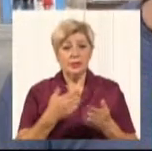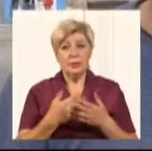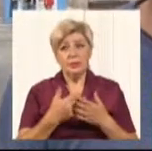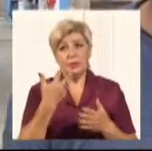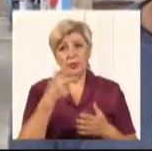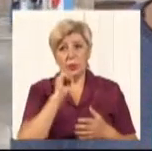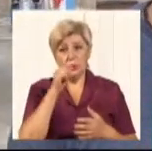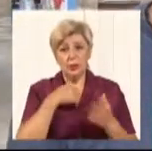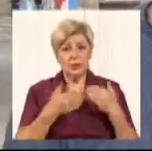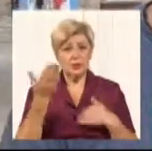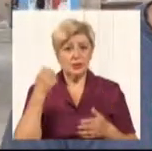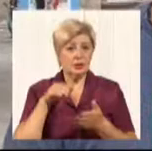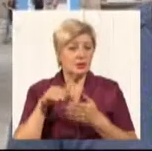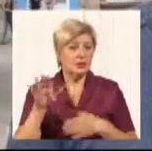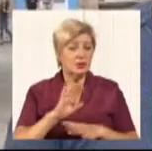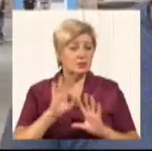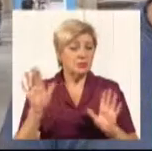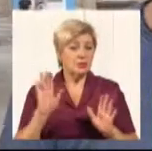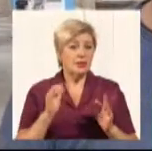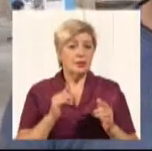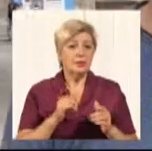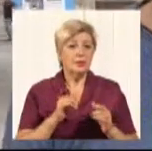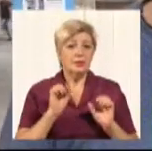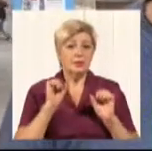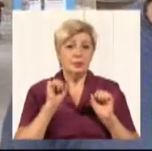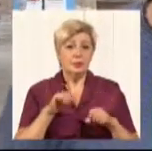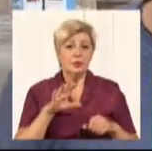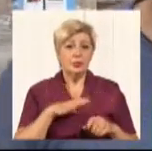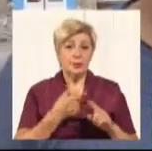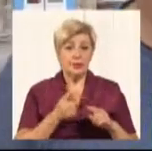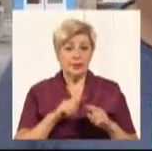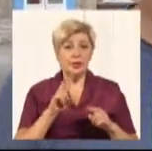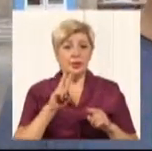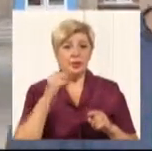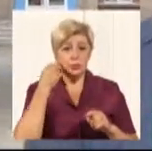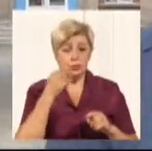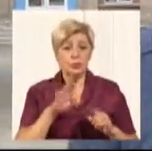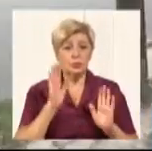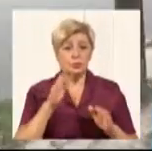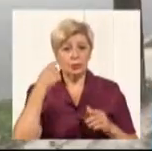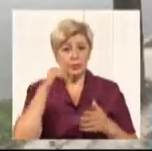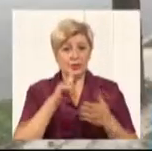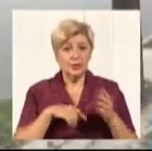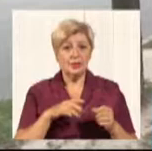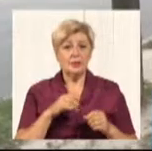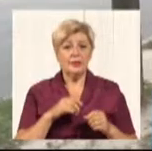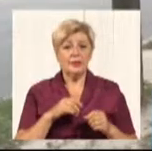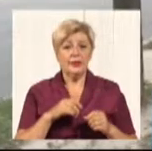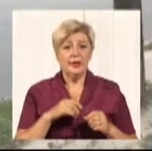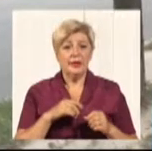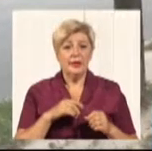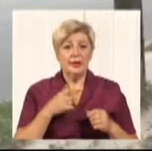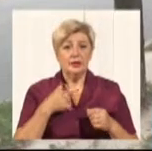відмовився, тому, може бути, і до найкращого, будемо сподіватися. Я думаю, дуже